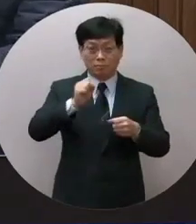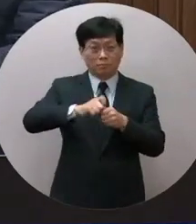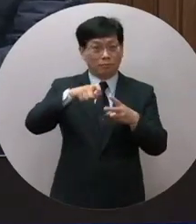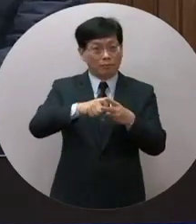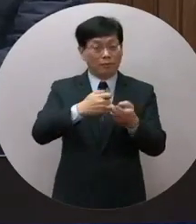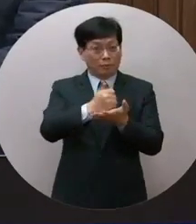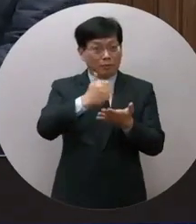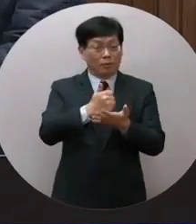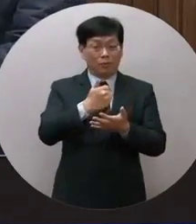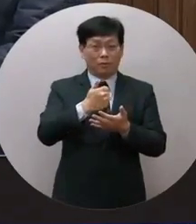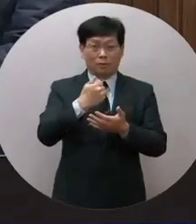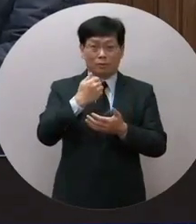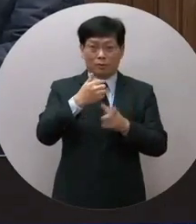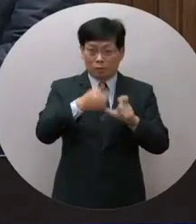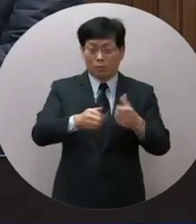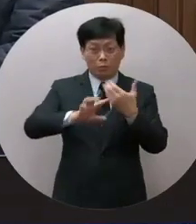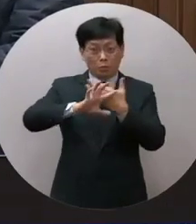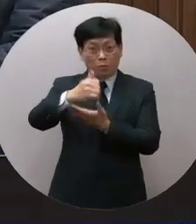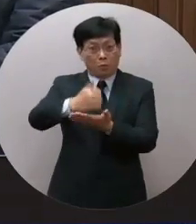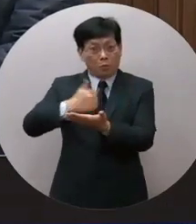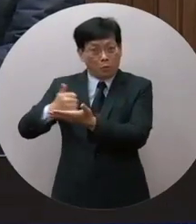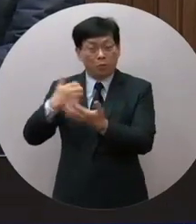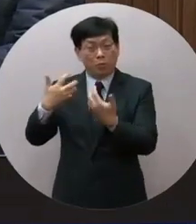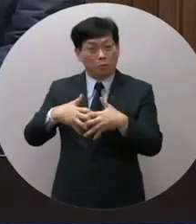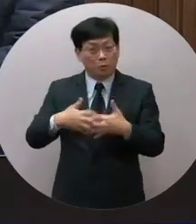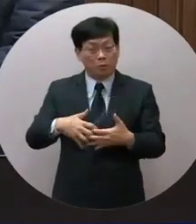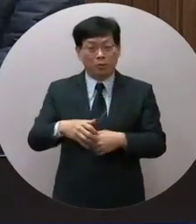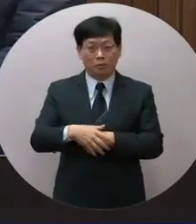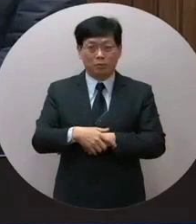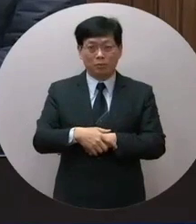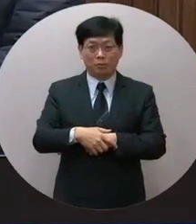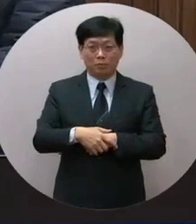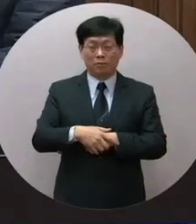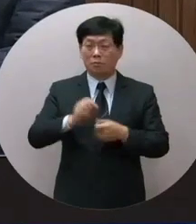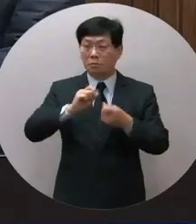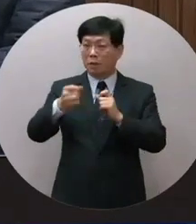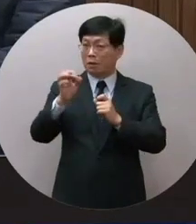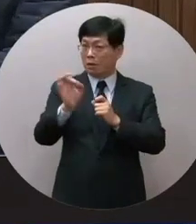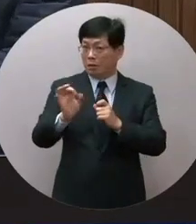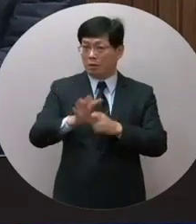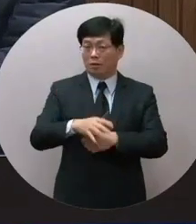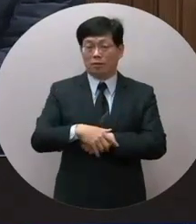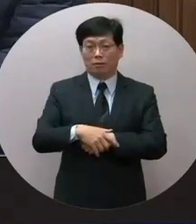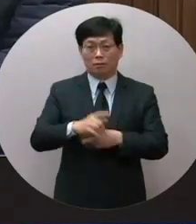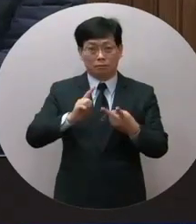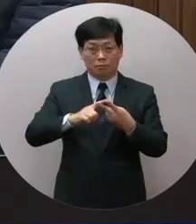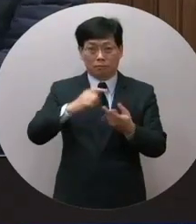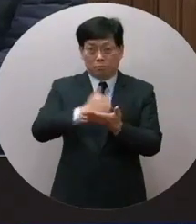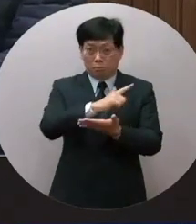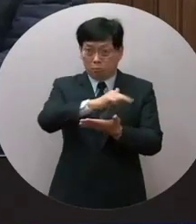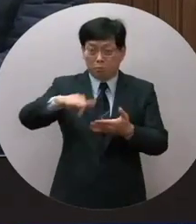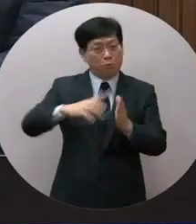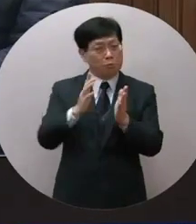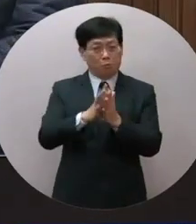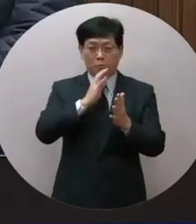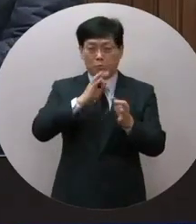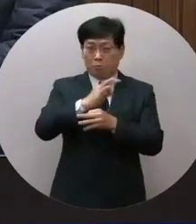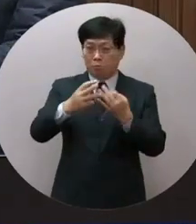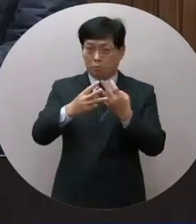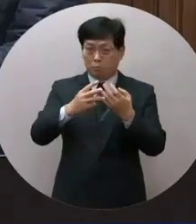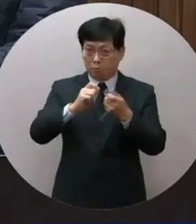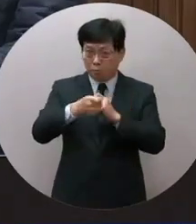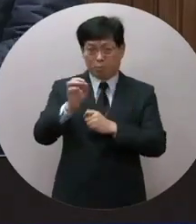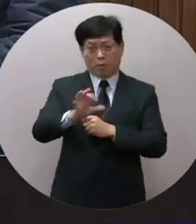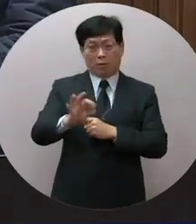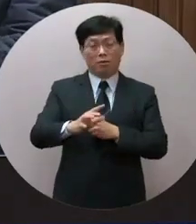口從海外進口機器設備免關稅免後募稅免元月稅區